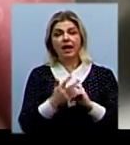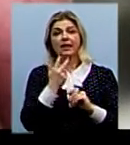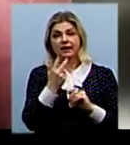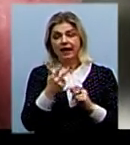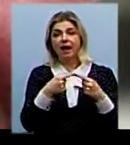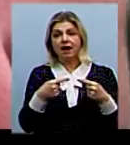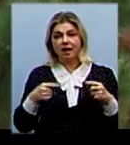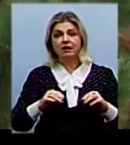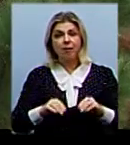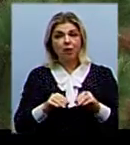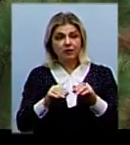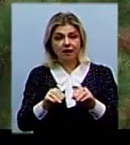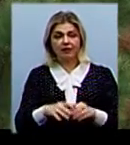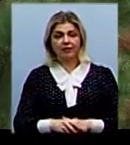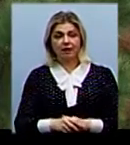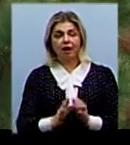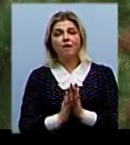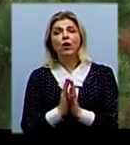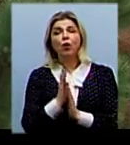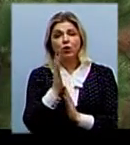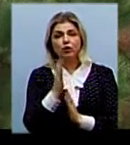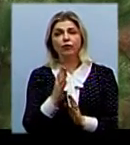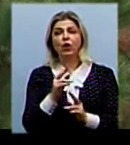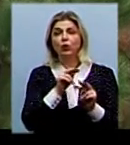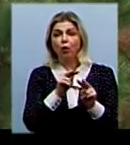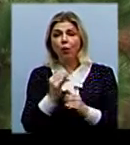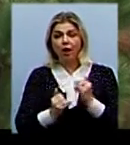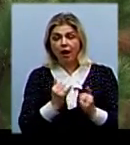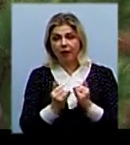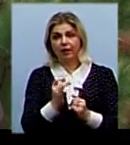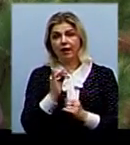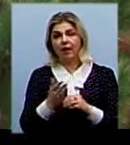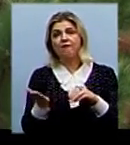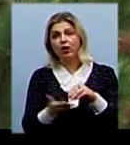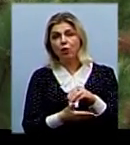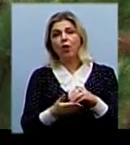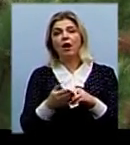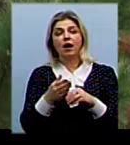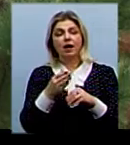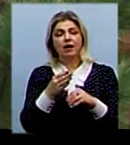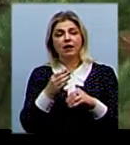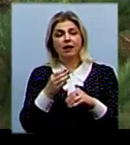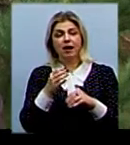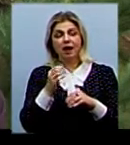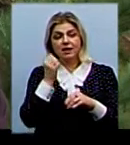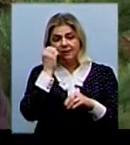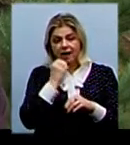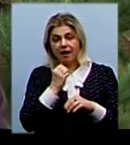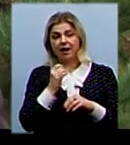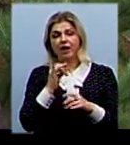посадки. В процесі вирощування йде догляд і виробуються от сталі в рості, виробуються